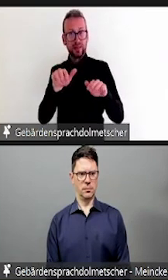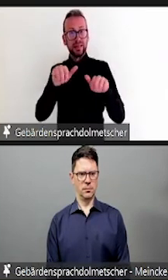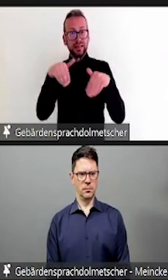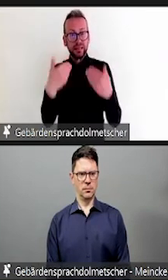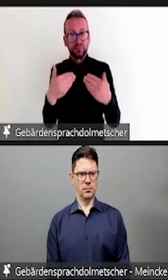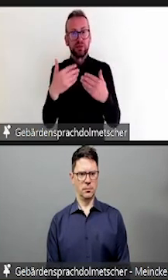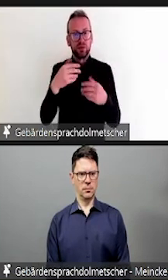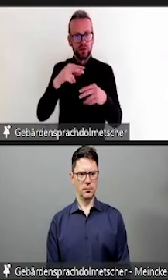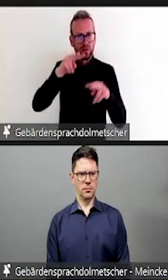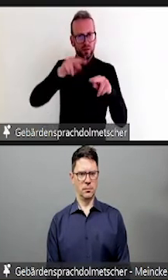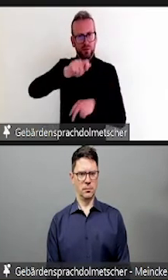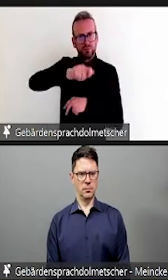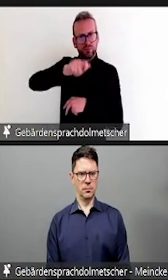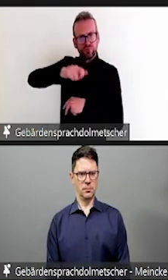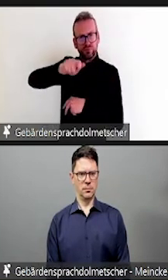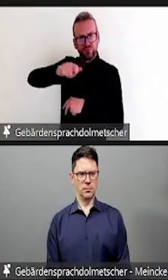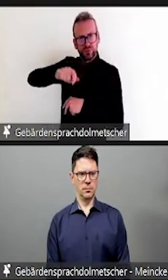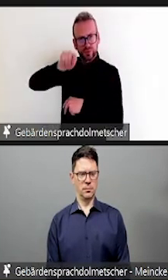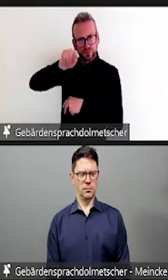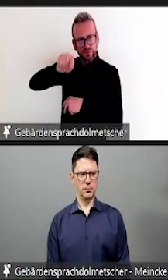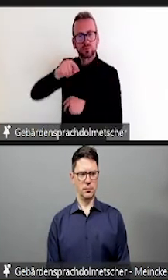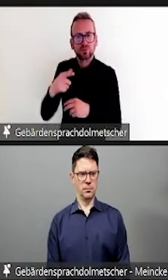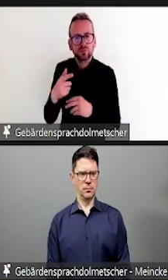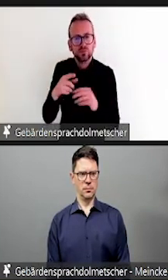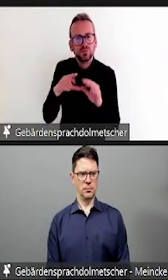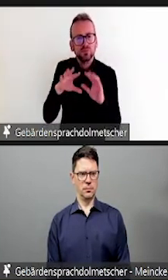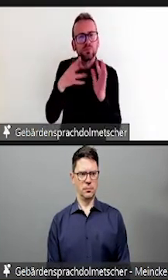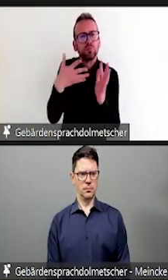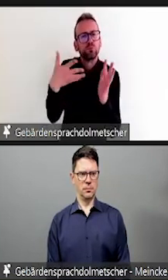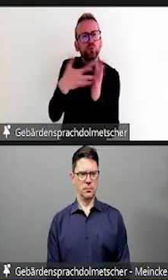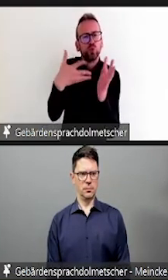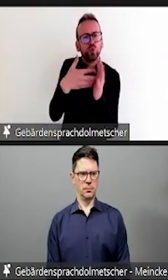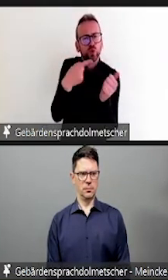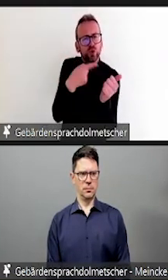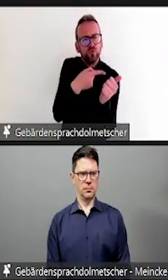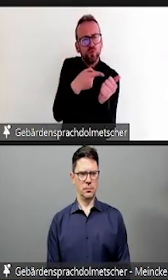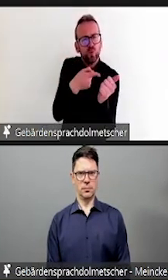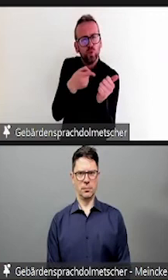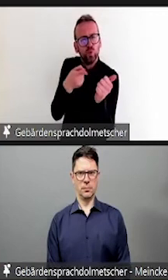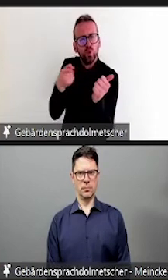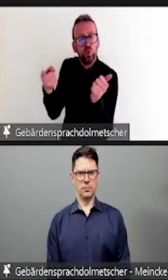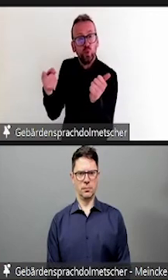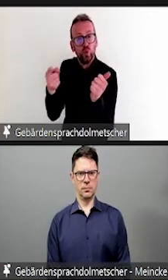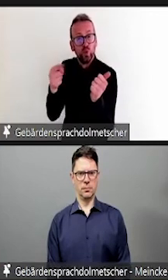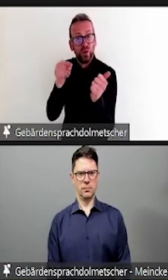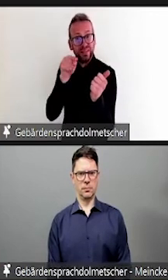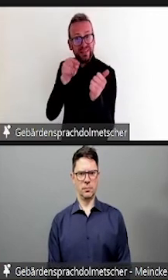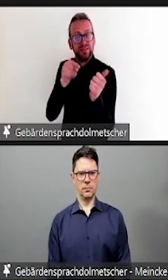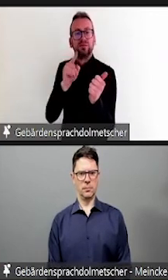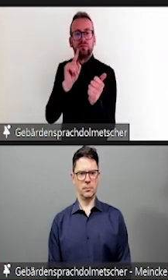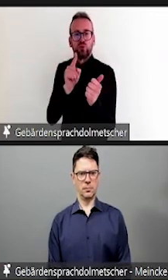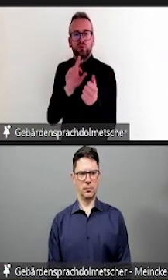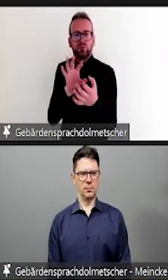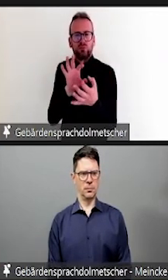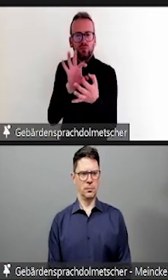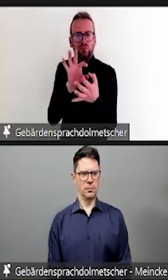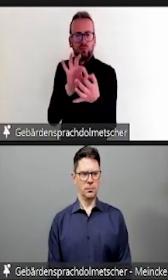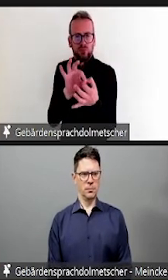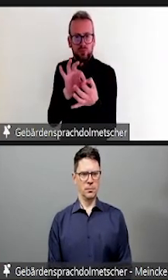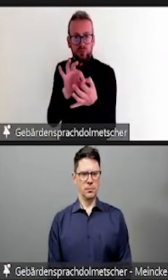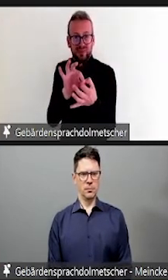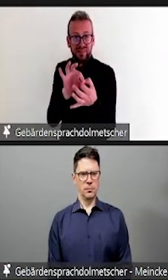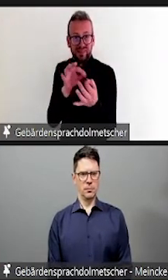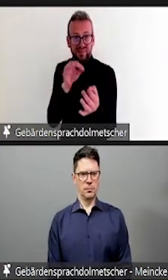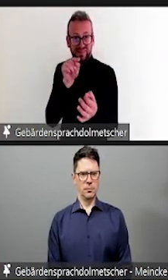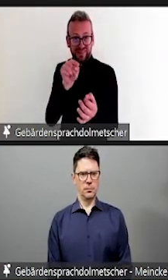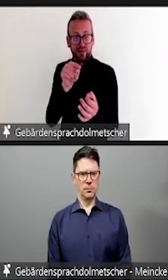überwiegend dann doch die Prüfungsausschüsse zuständig. Und diese Prüfungsausschüsse bewilligen